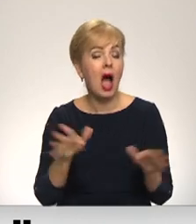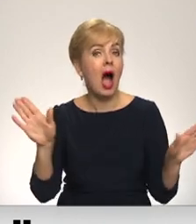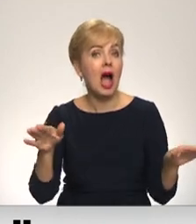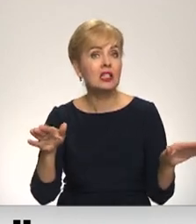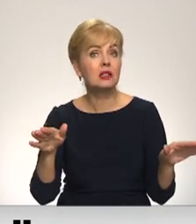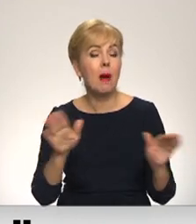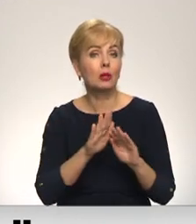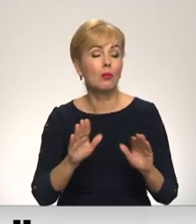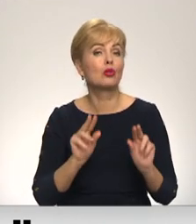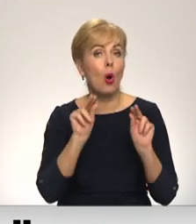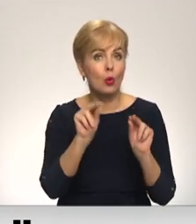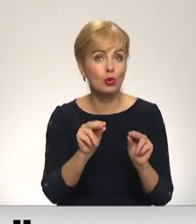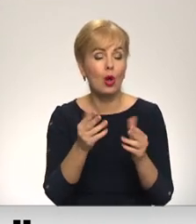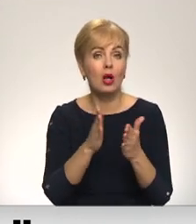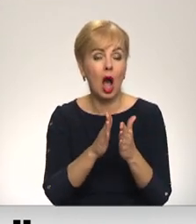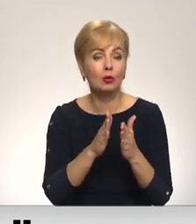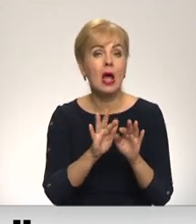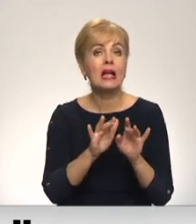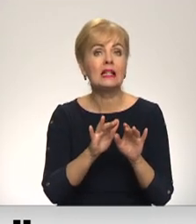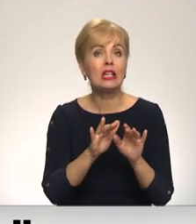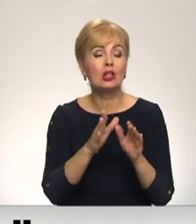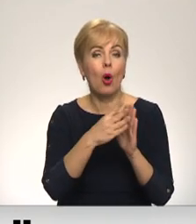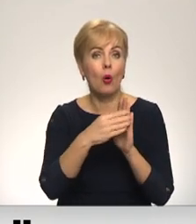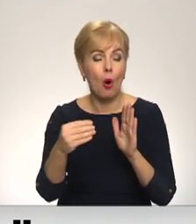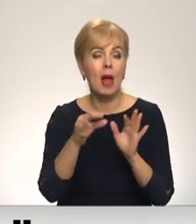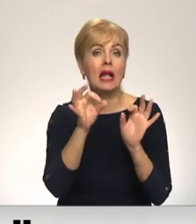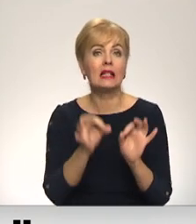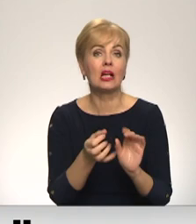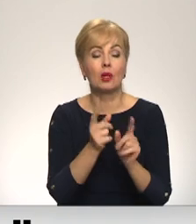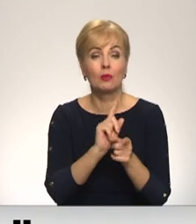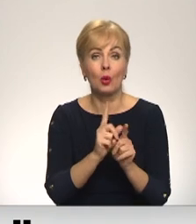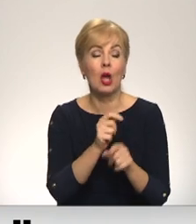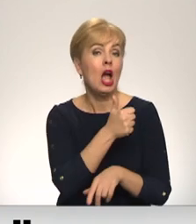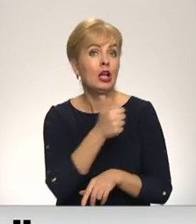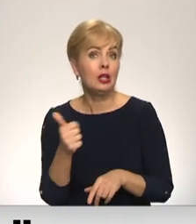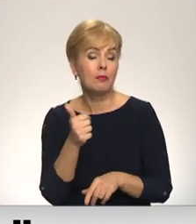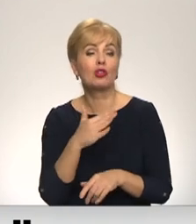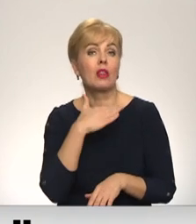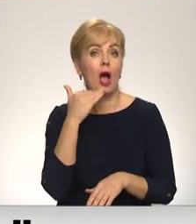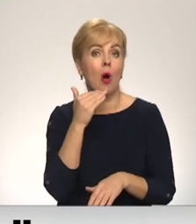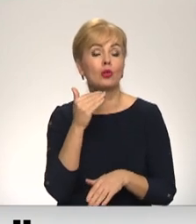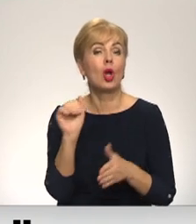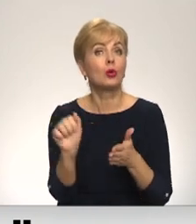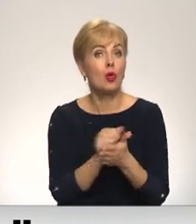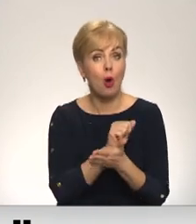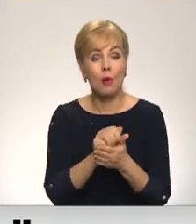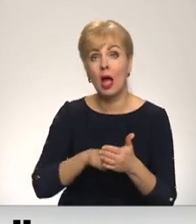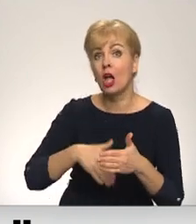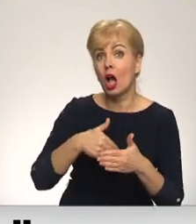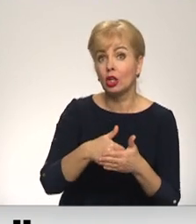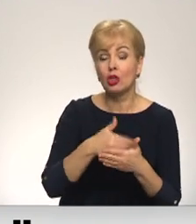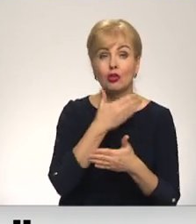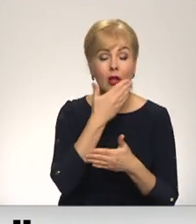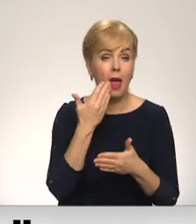uzticējuši grāmatas digitālo kopiju ar tiesībām to tūkot. Tīpaši ar to, ka ļoti daudzi dokumenti līdz šim nav